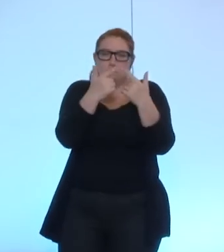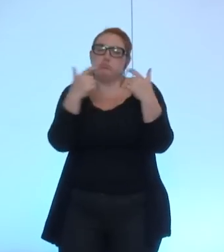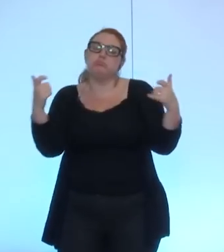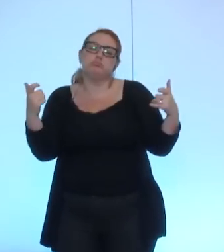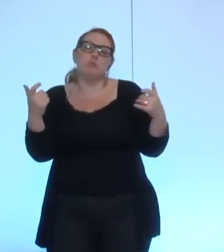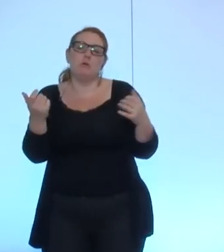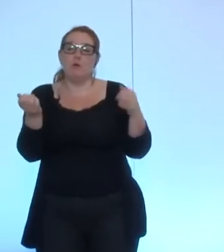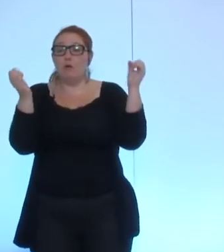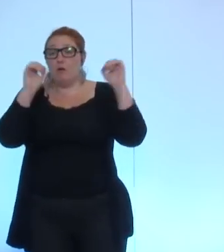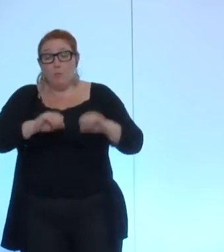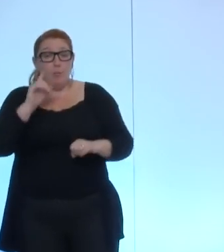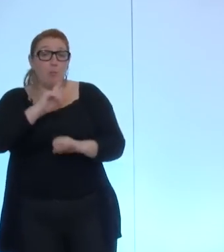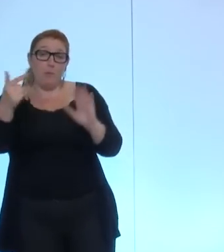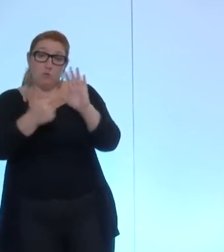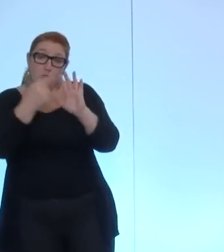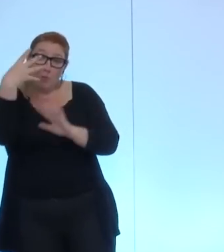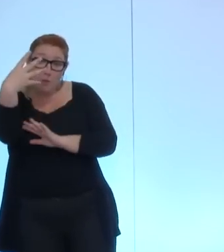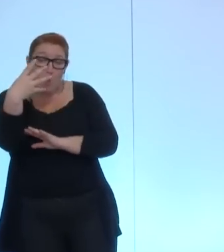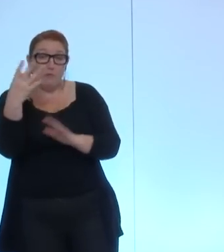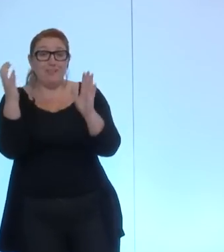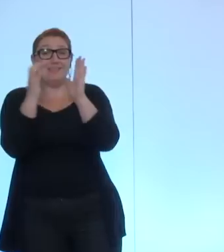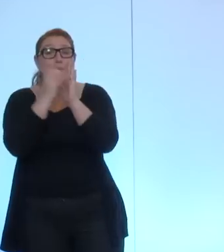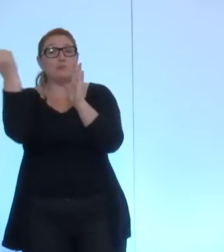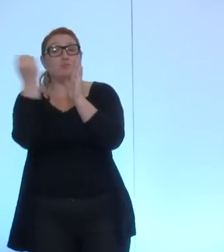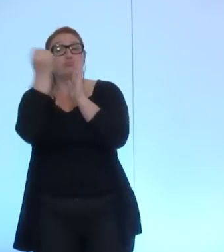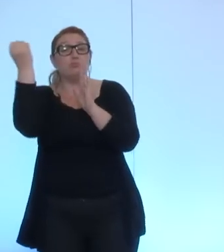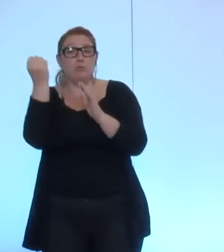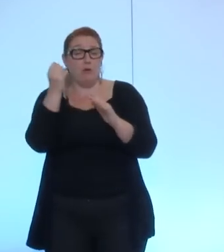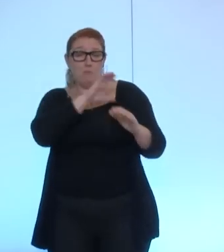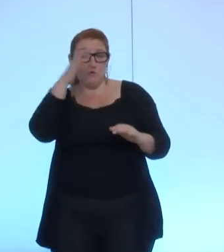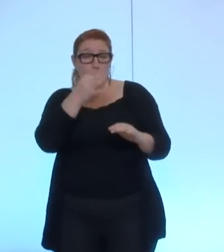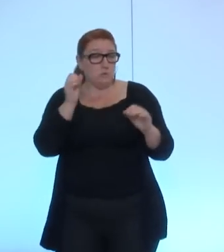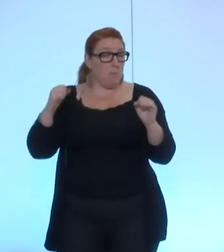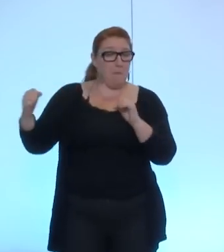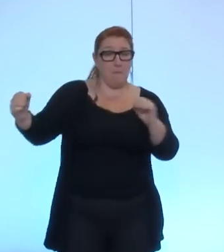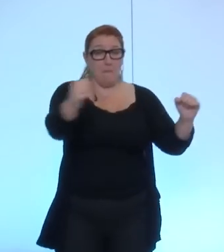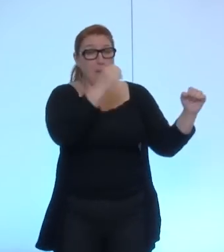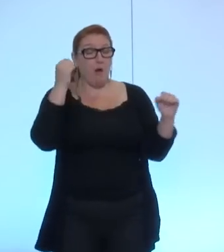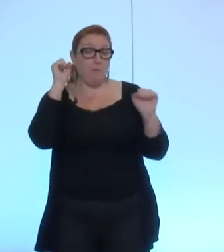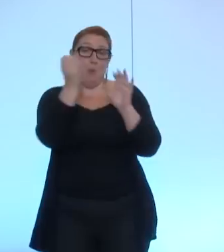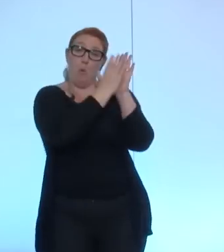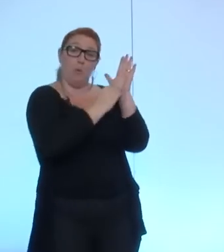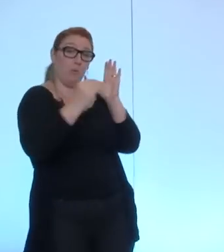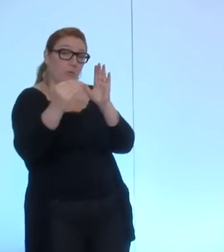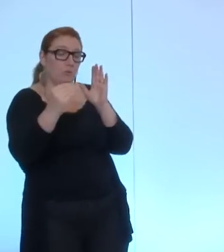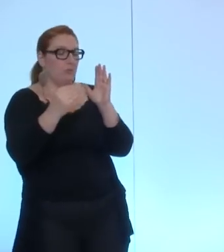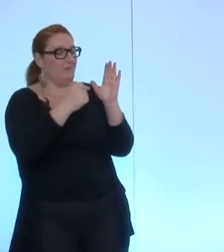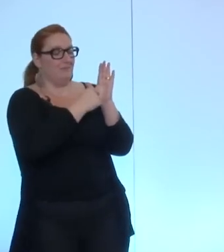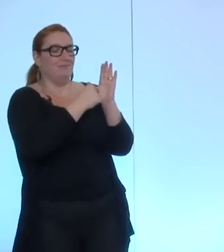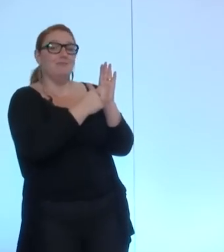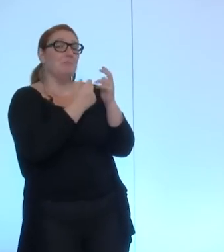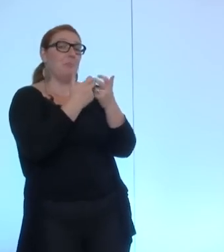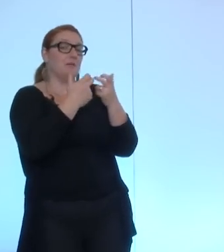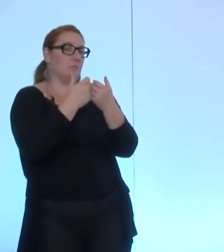sur la délibération de 2009 votée à l'unanimité et qui je veux le dire disait notamment je